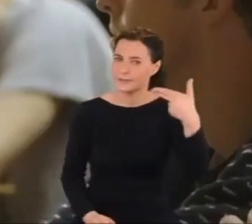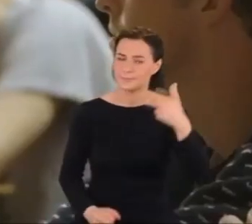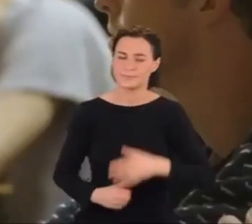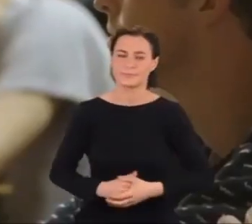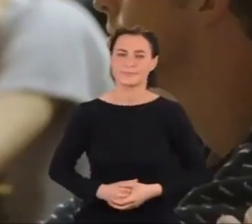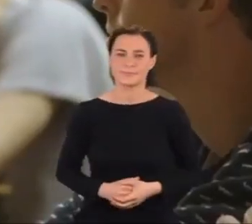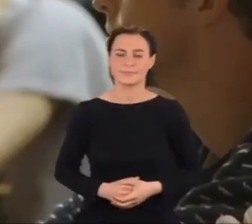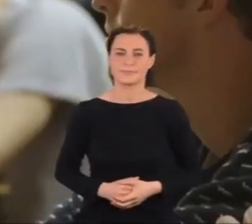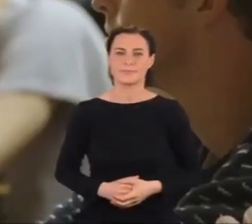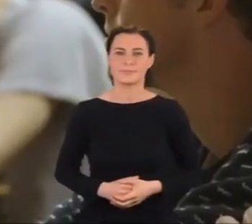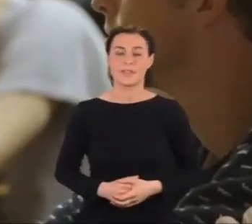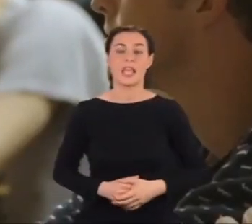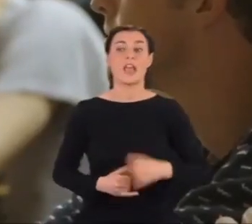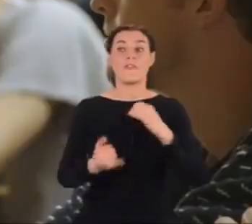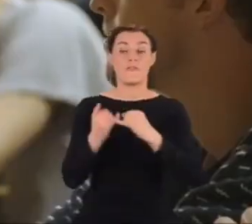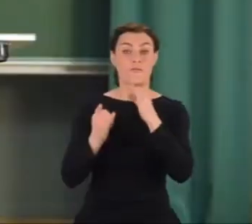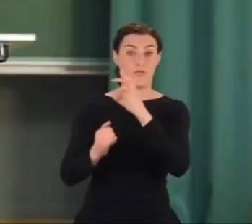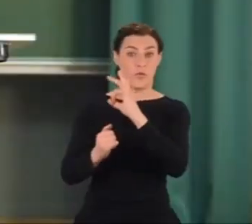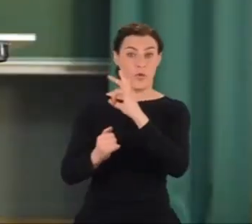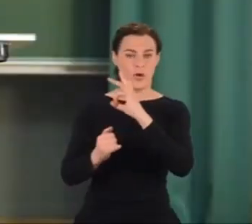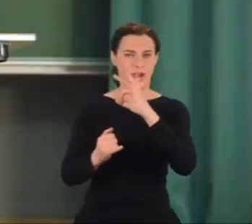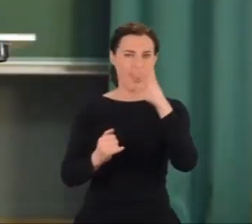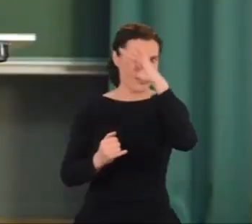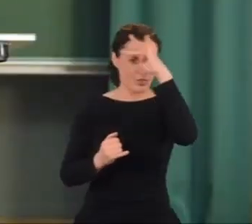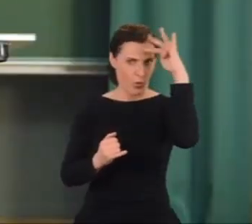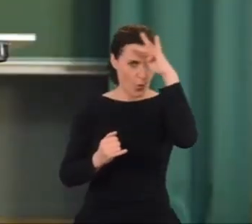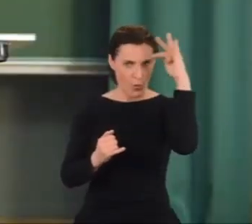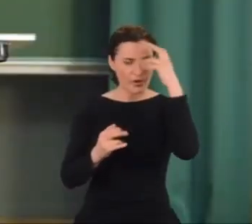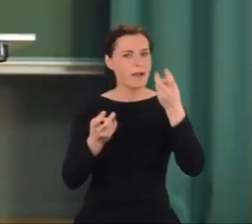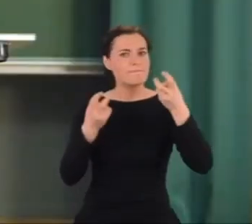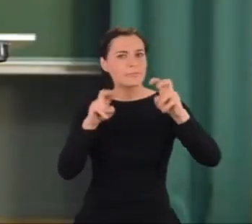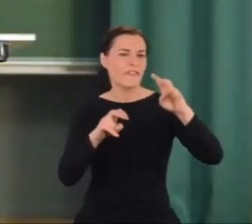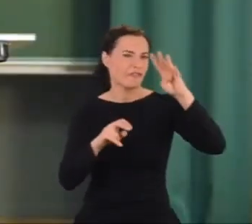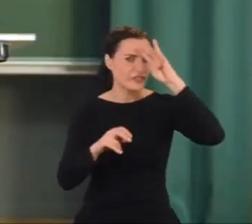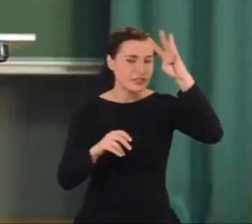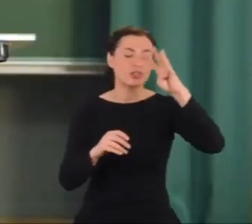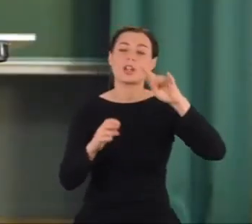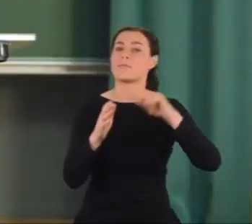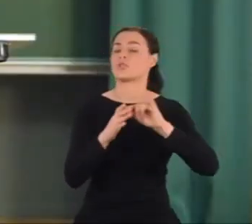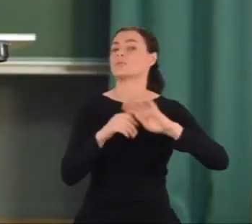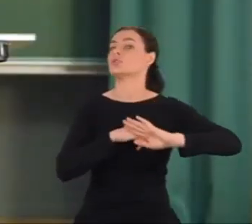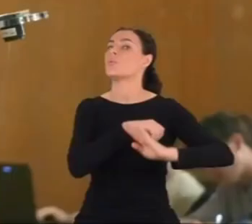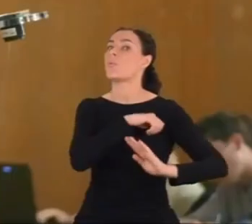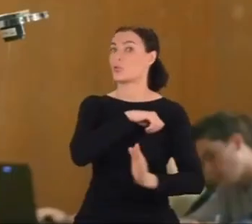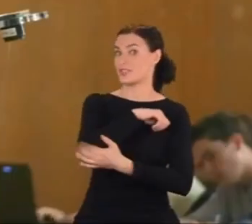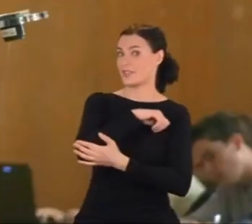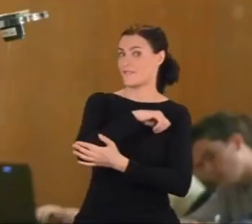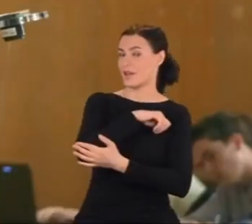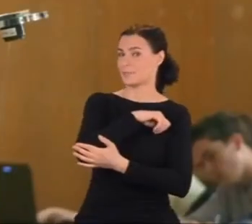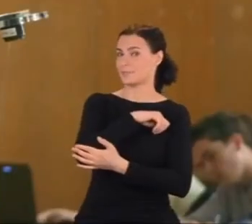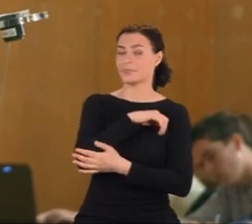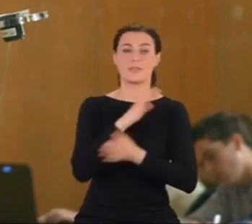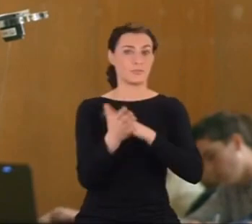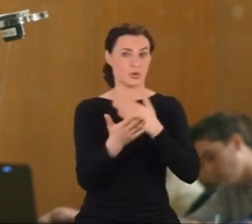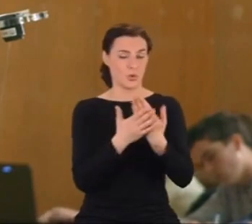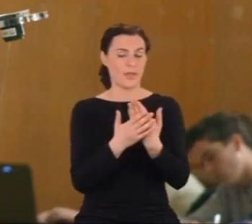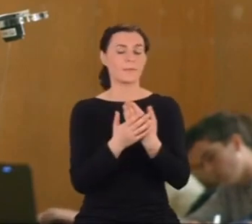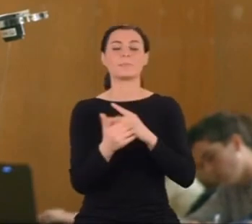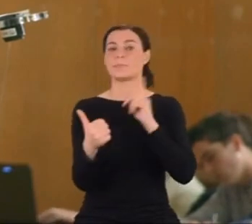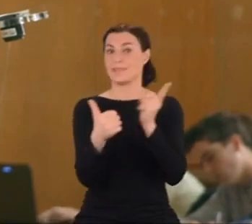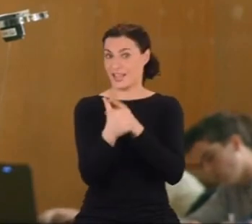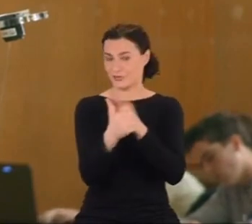Mogą one stanowić klucz do dwóch wielkich zagadek kosmologicznych. Pierwsza z nich to antymateria.